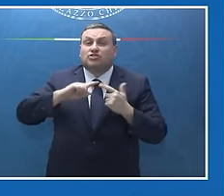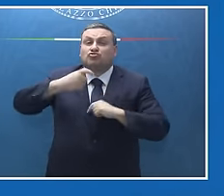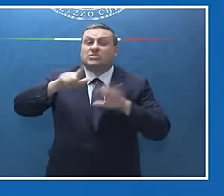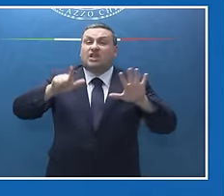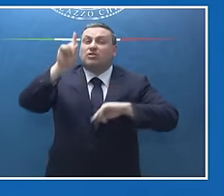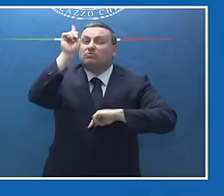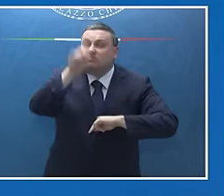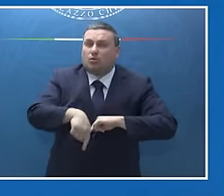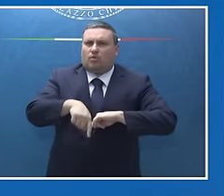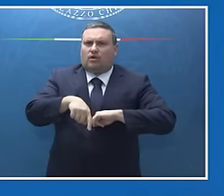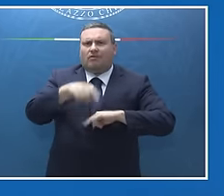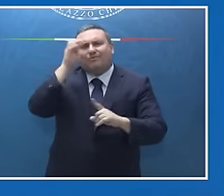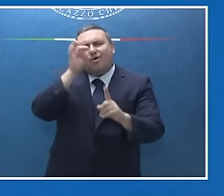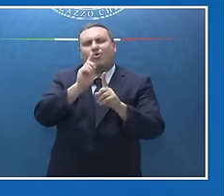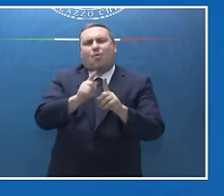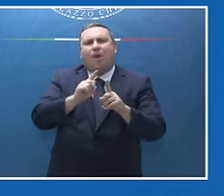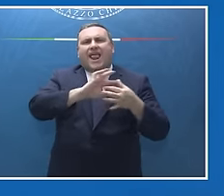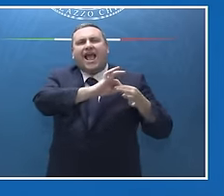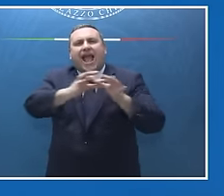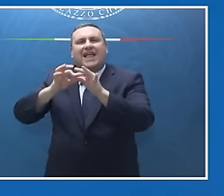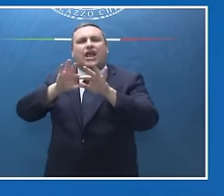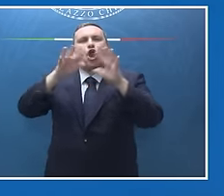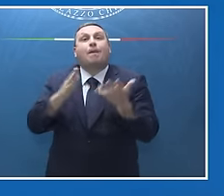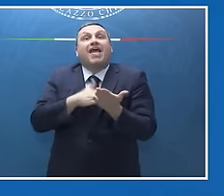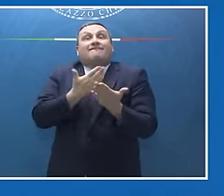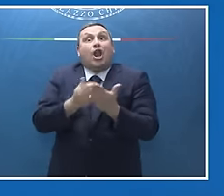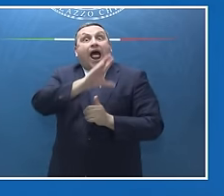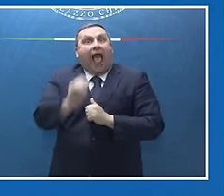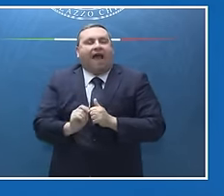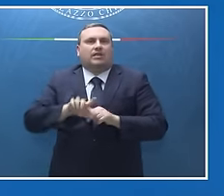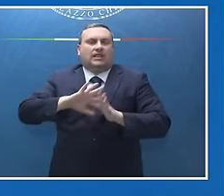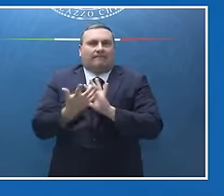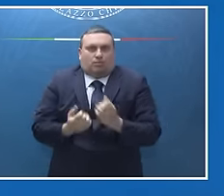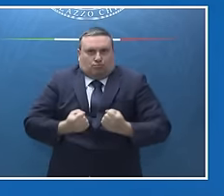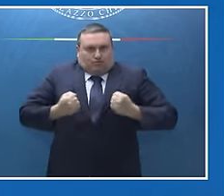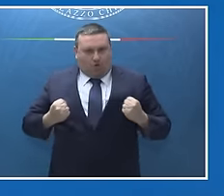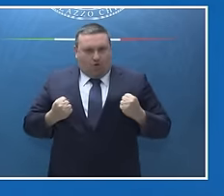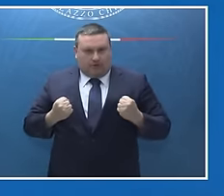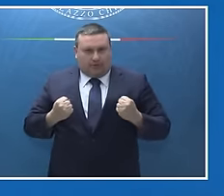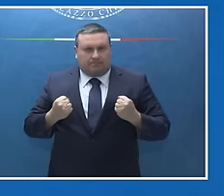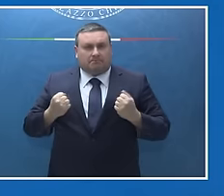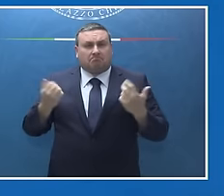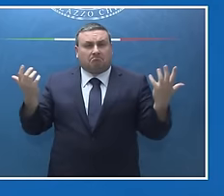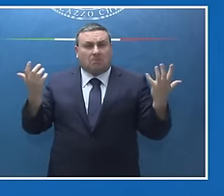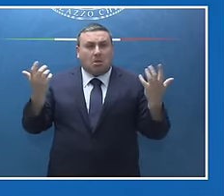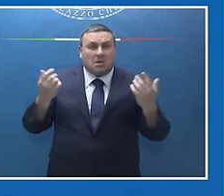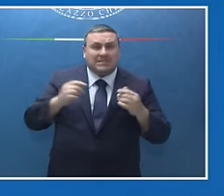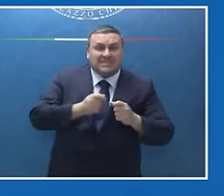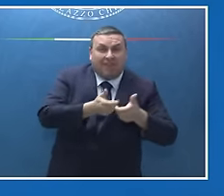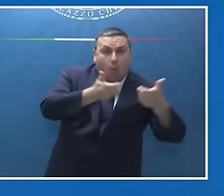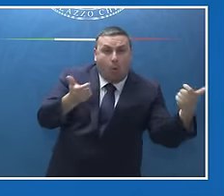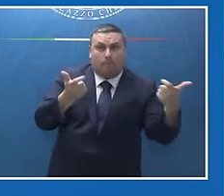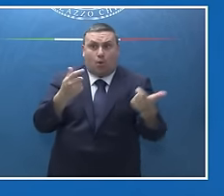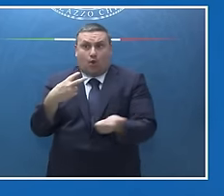dell'economia africana e nelle catene globali del valore, nell'ottica di favorire lo sviluppo e la distribuzione della ricchezza